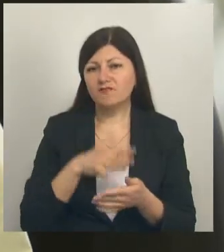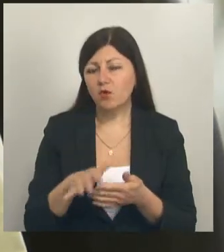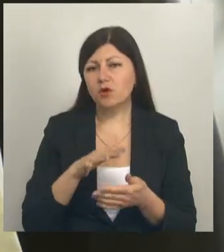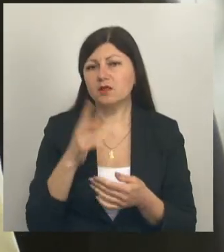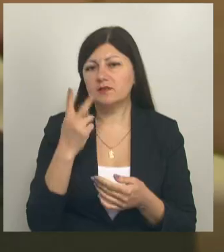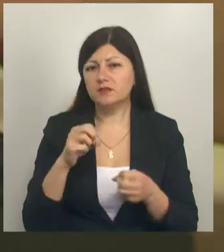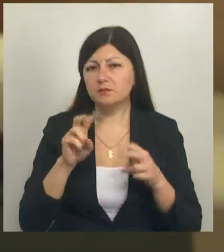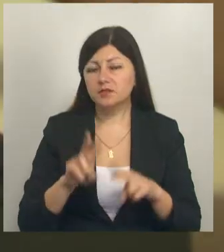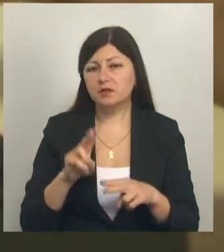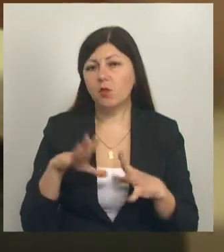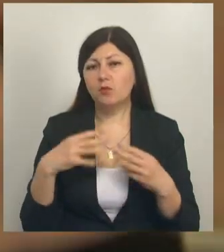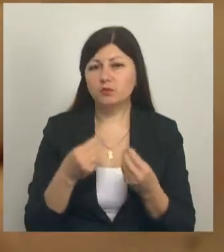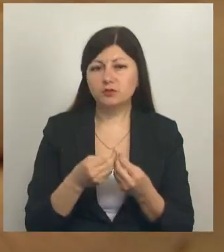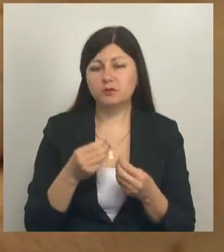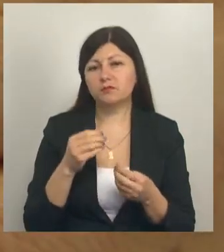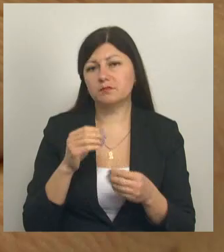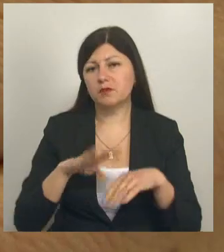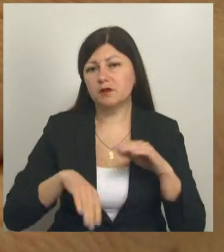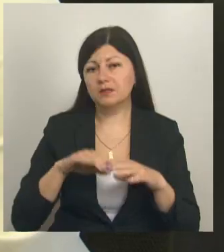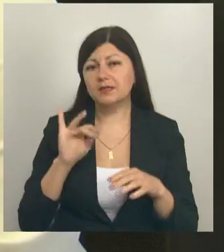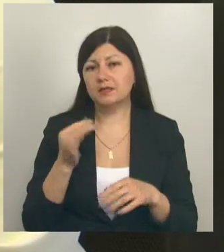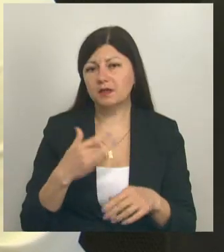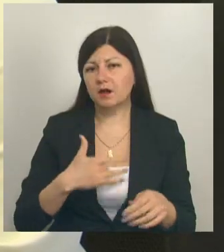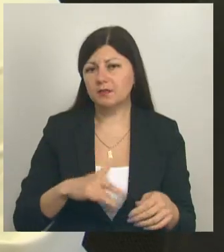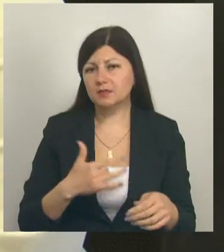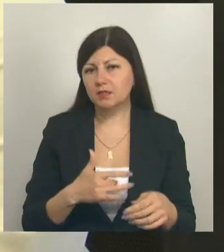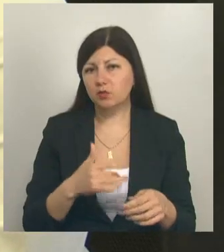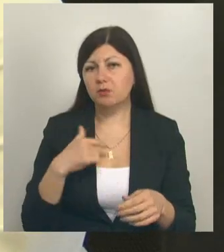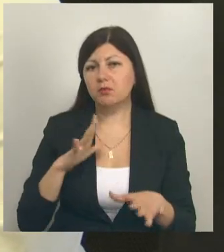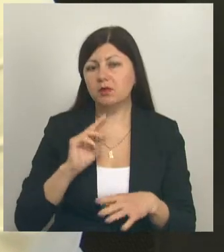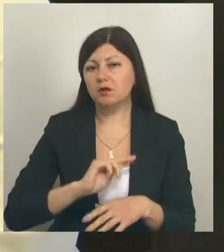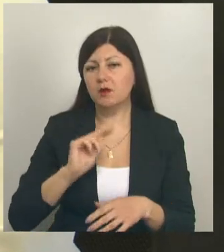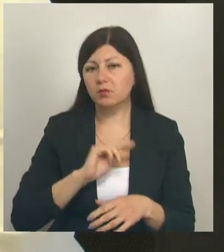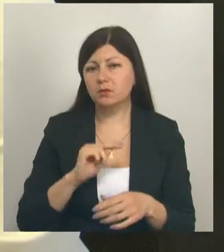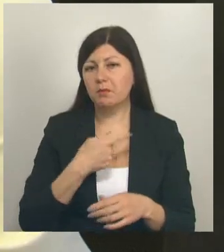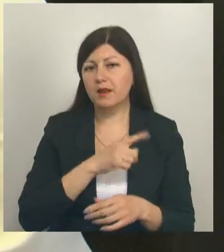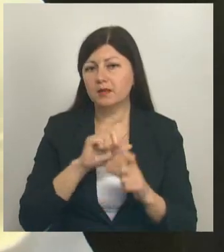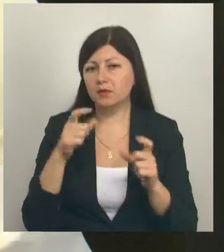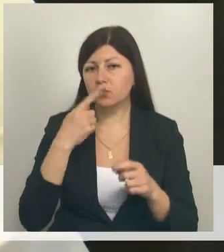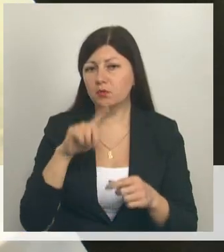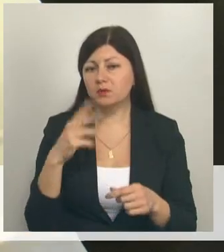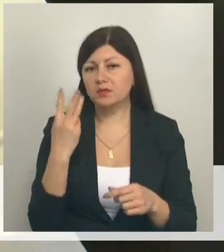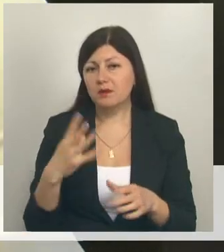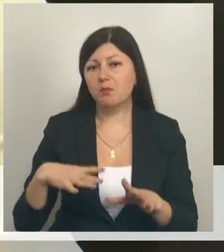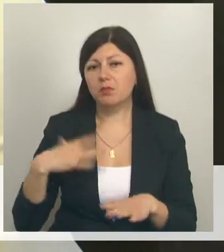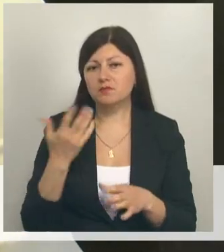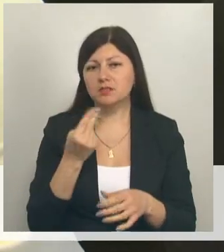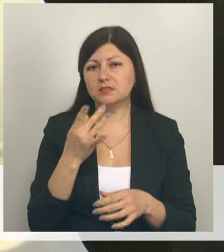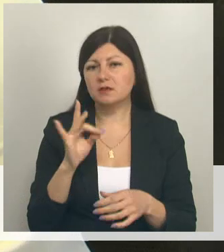Врача общей практики и гастроэнтеролога. Длительное время я работала в поликлинике номер три. ЦРБ бывшая.